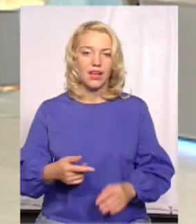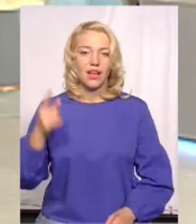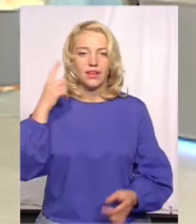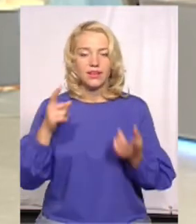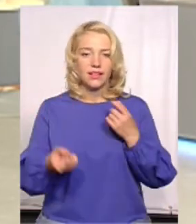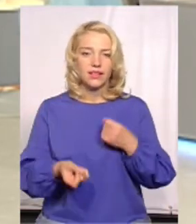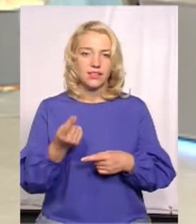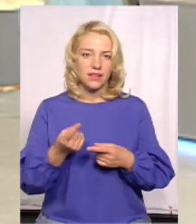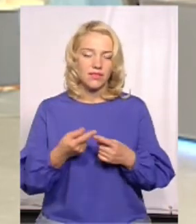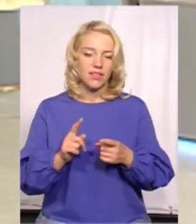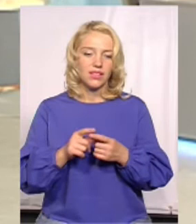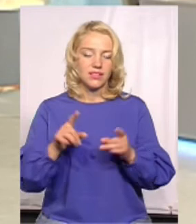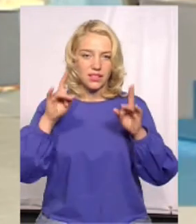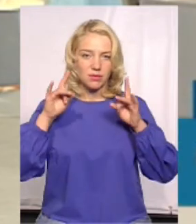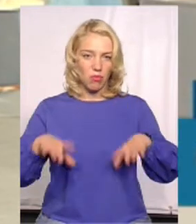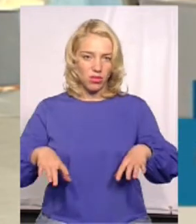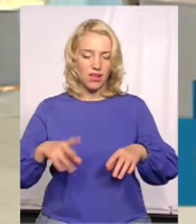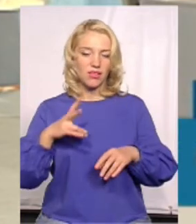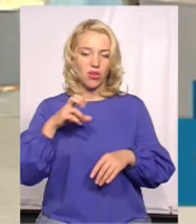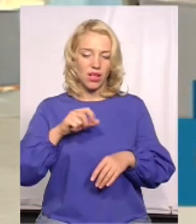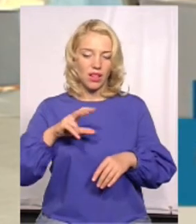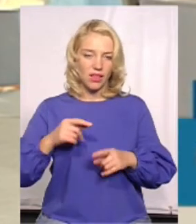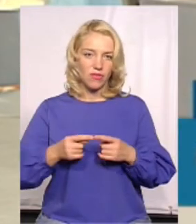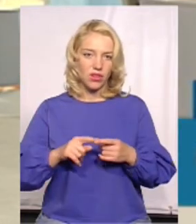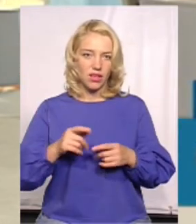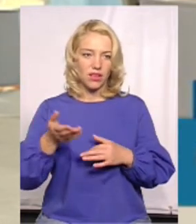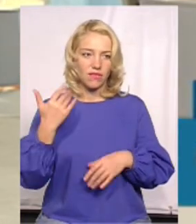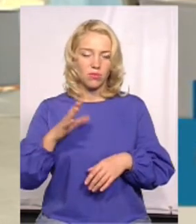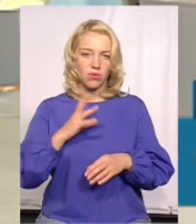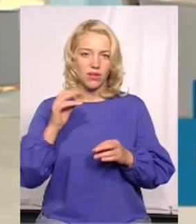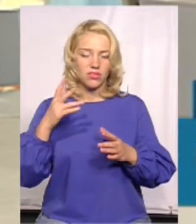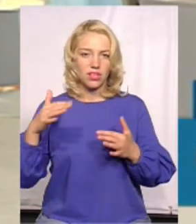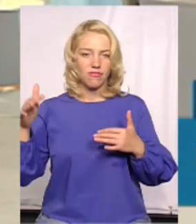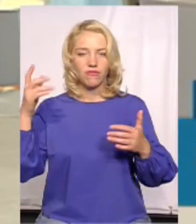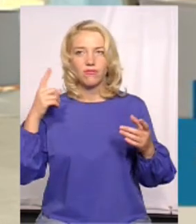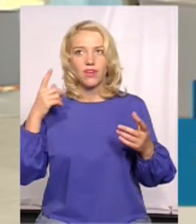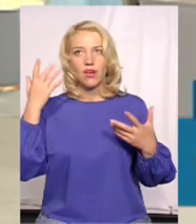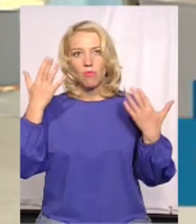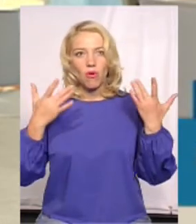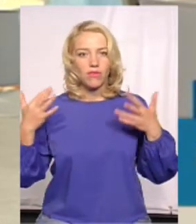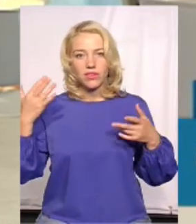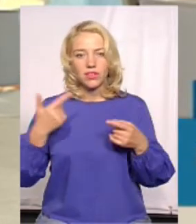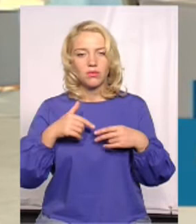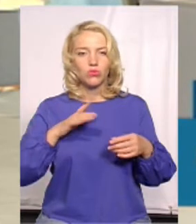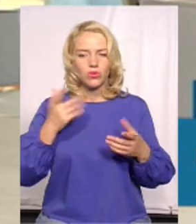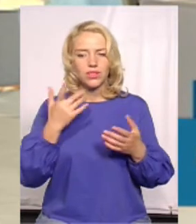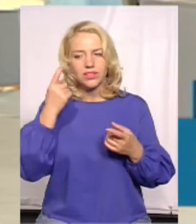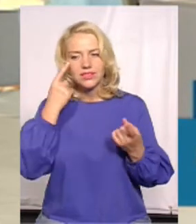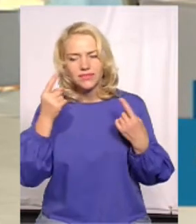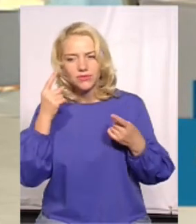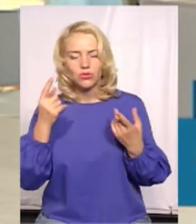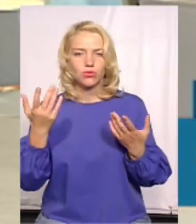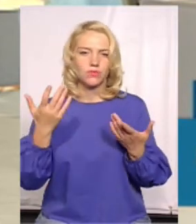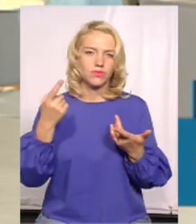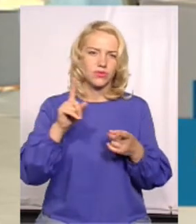доволі так несподівано, спонтанно, але водночас вона вже давно була в повітрі, тому що були вже якісь ідеї, думки, які ходили